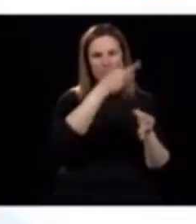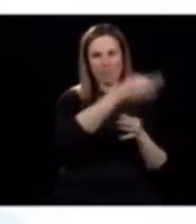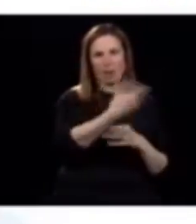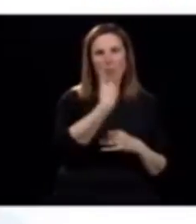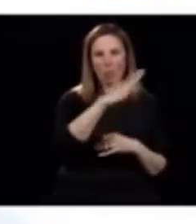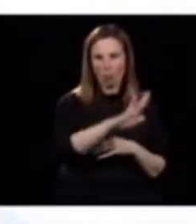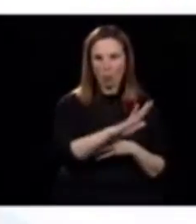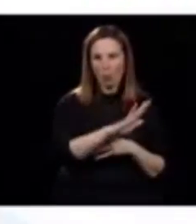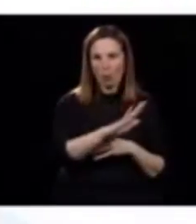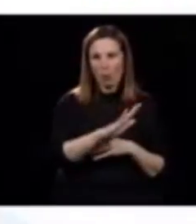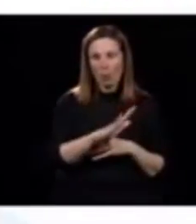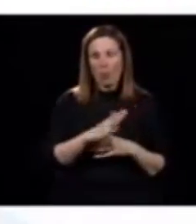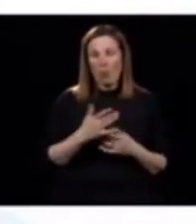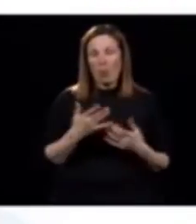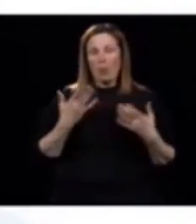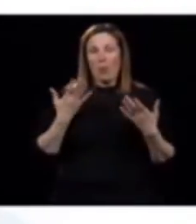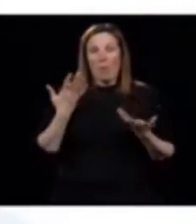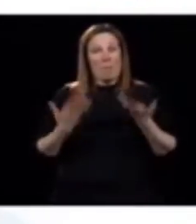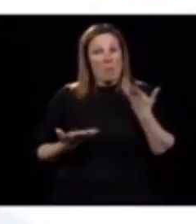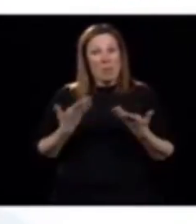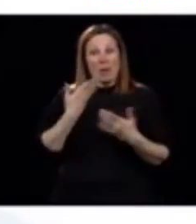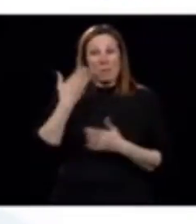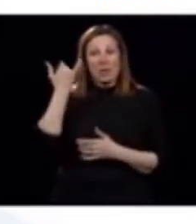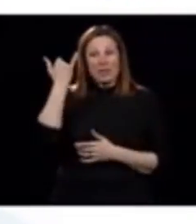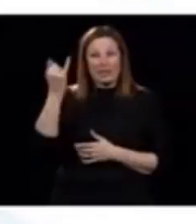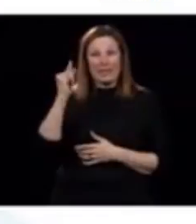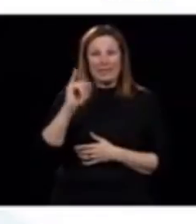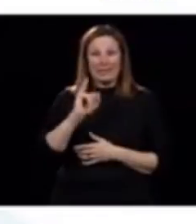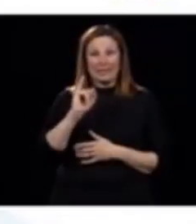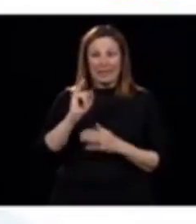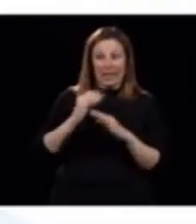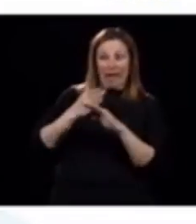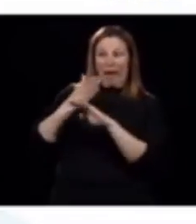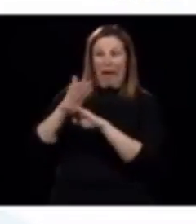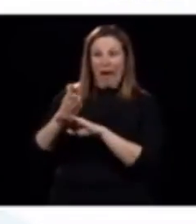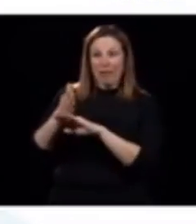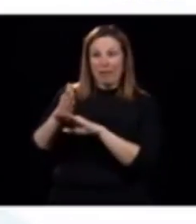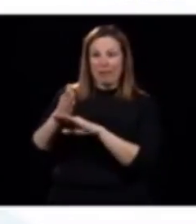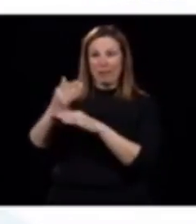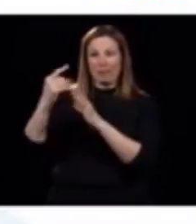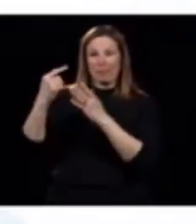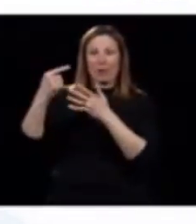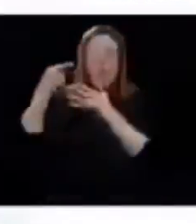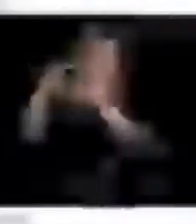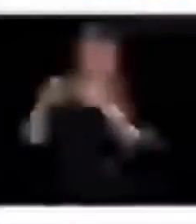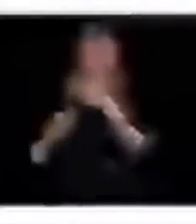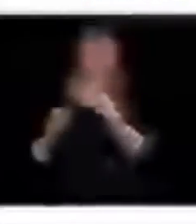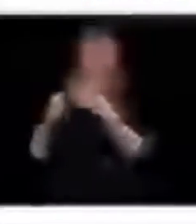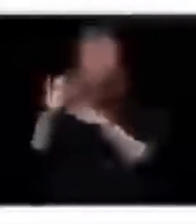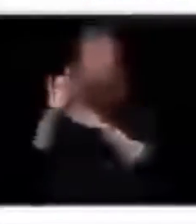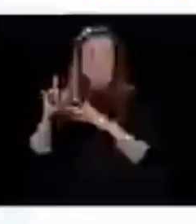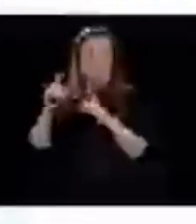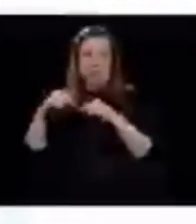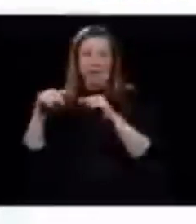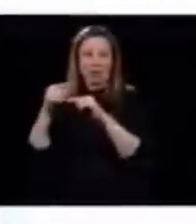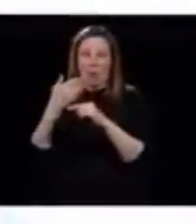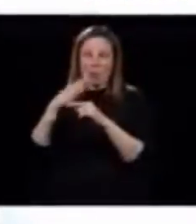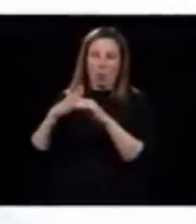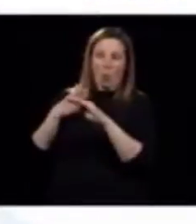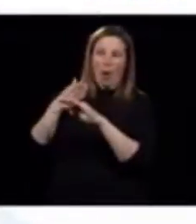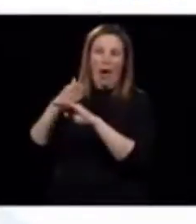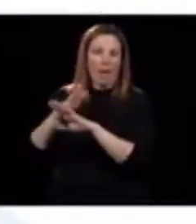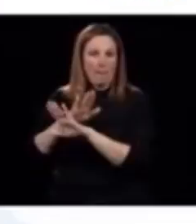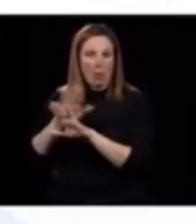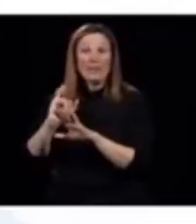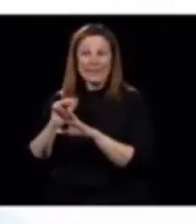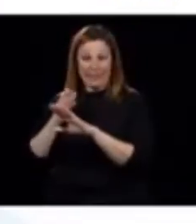Donc, oui, à la limite, s'isoler, mais mieux que ça, ne pas y aller. C'est ça qui est important. Pour ce qui est du